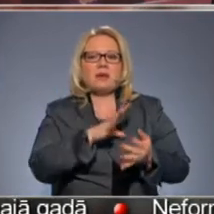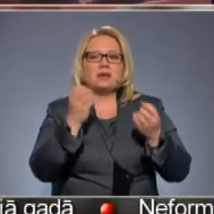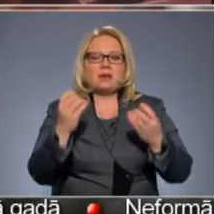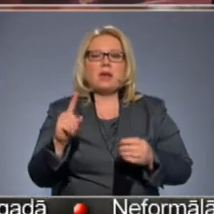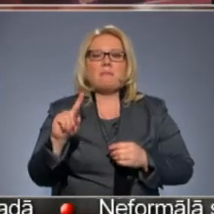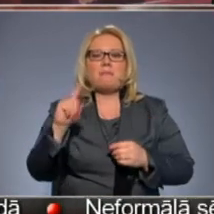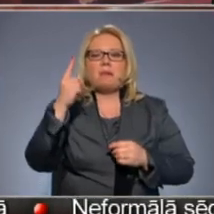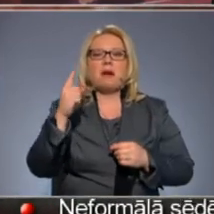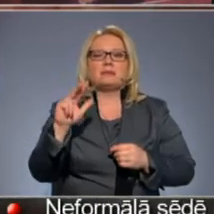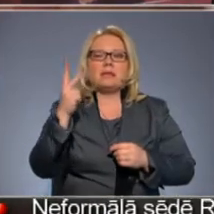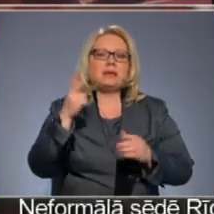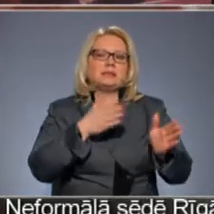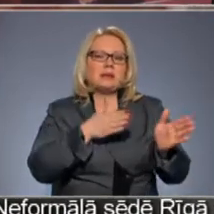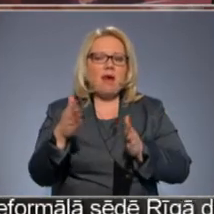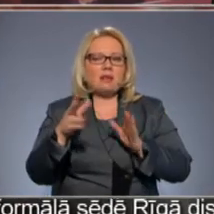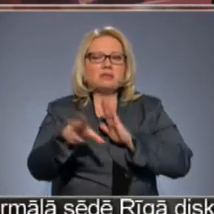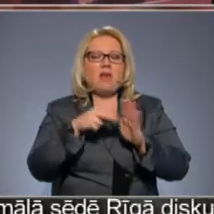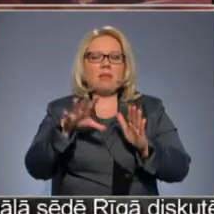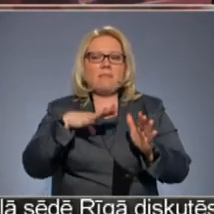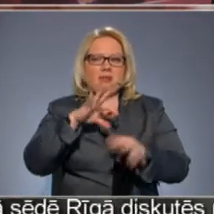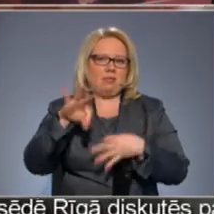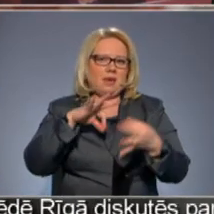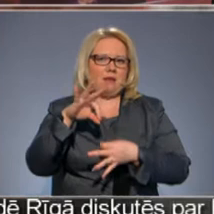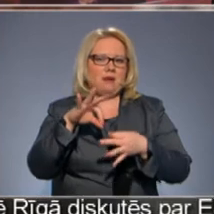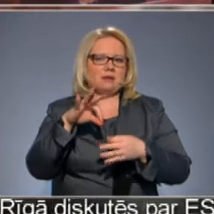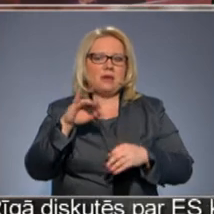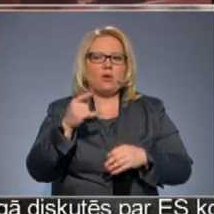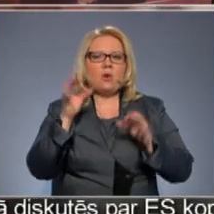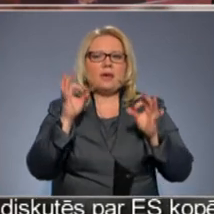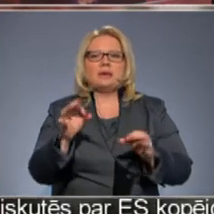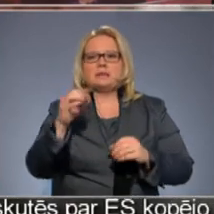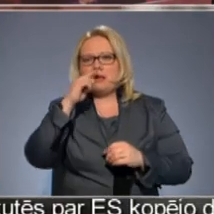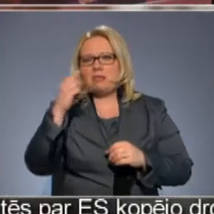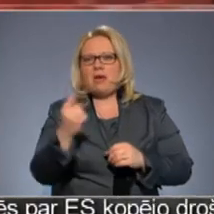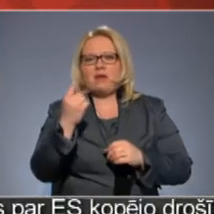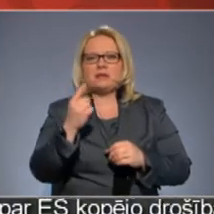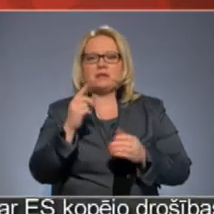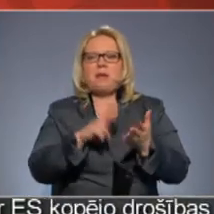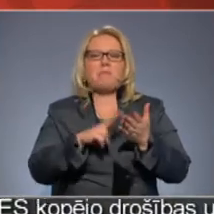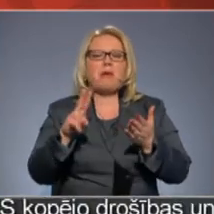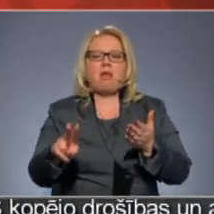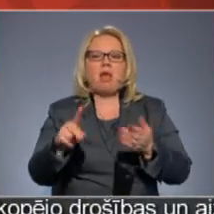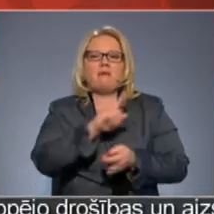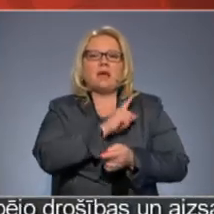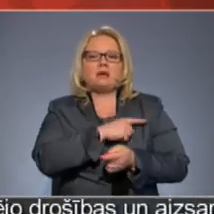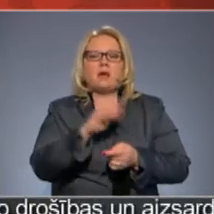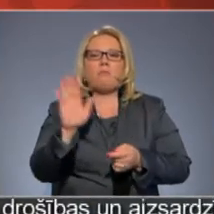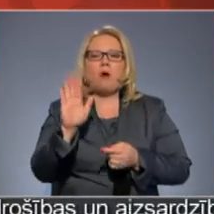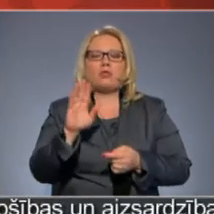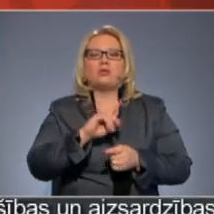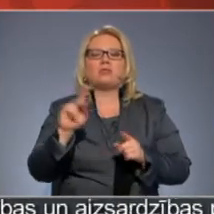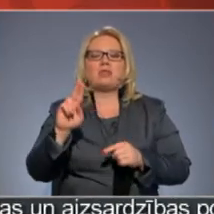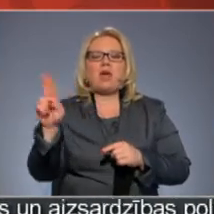pirmās trīs kārtas vēlēšanās bija diezgan liekas, jo tur īsti neviens nepieļāva iespēja, nes Bondars, nes Dauga